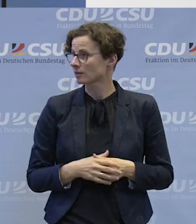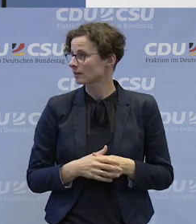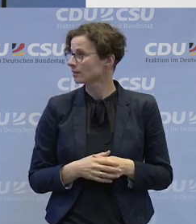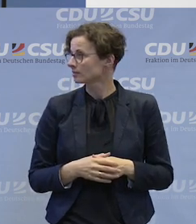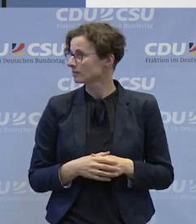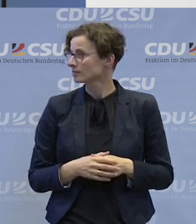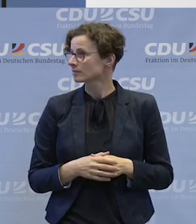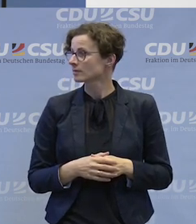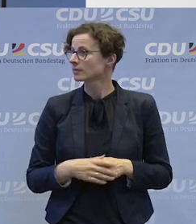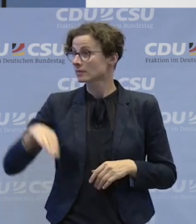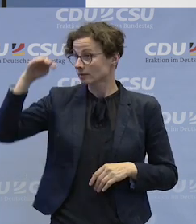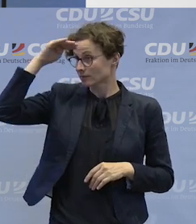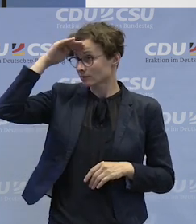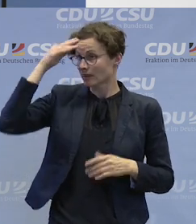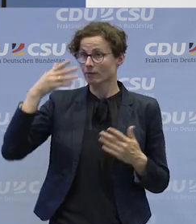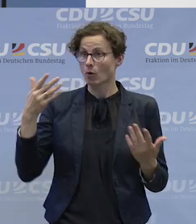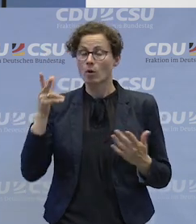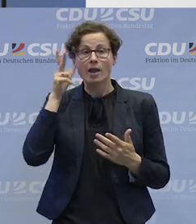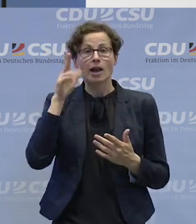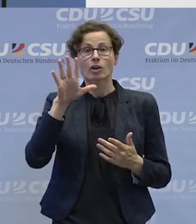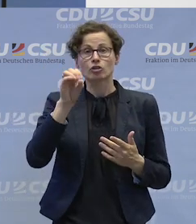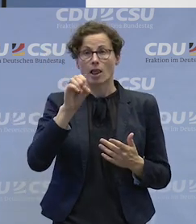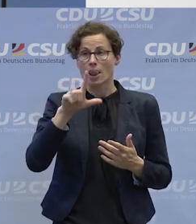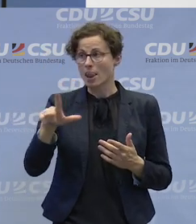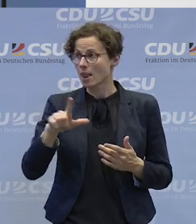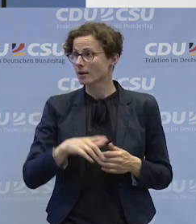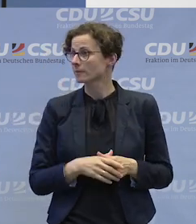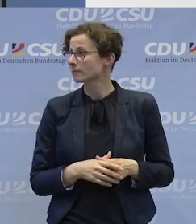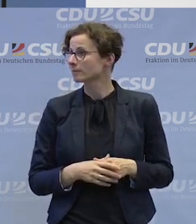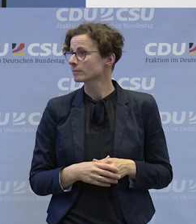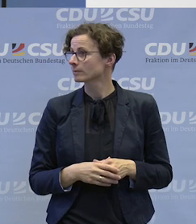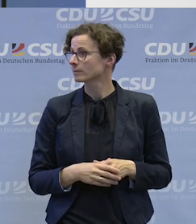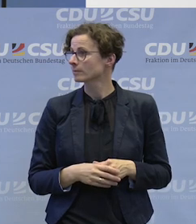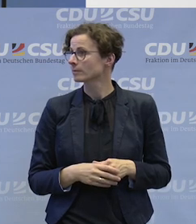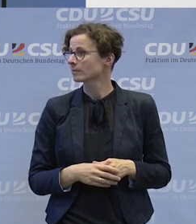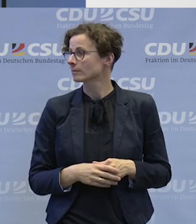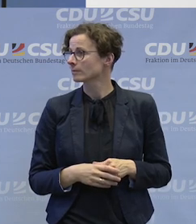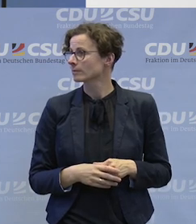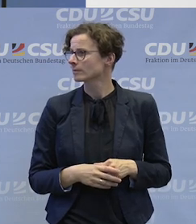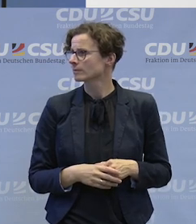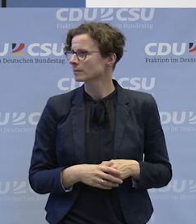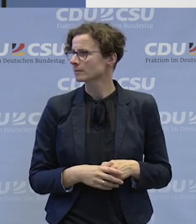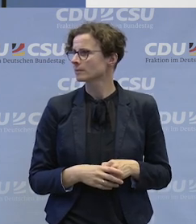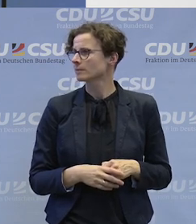Wo denn? Herr Schell ist da zum Beispiel. Ah, okay. Von der Bargüse müsste auch noch einer da sein.